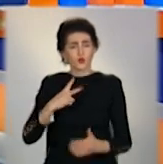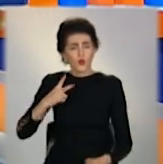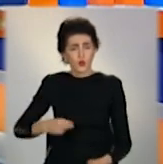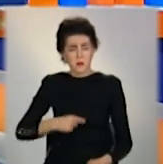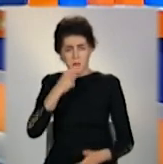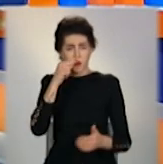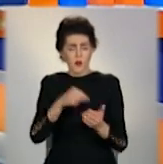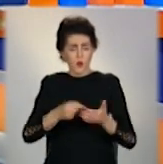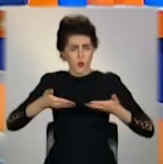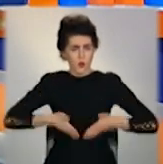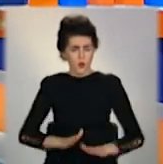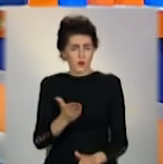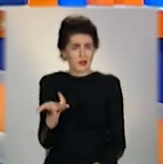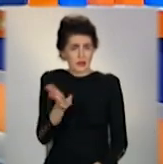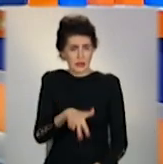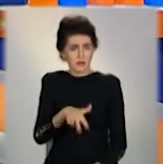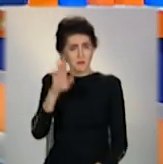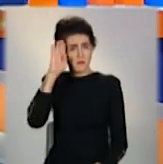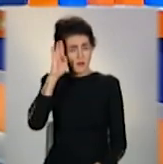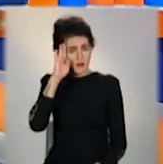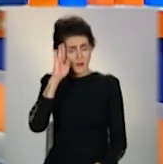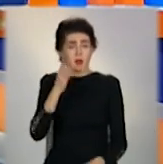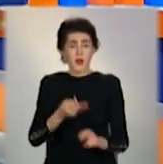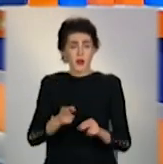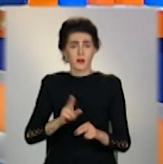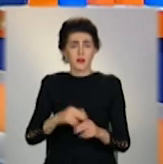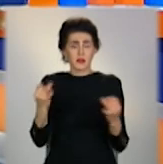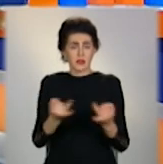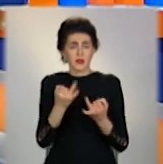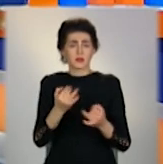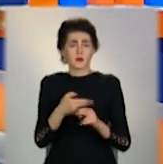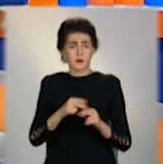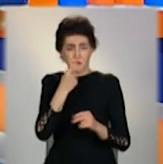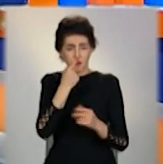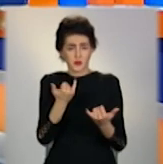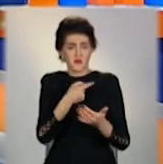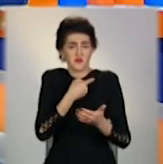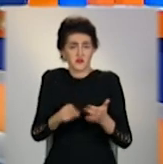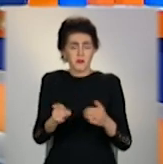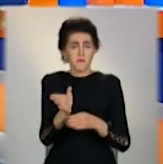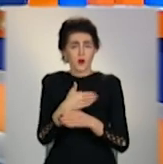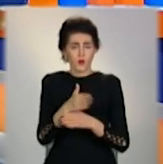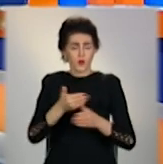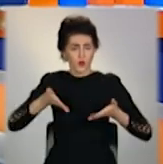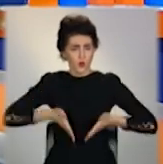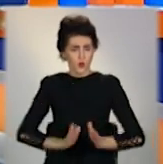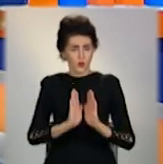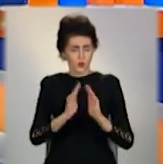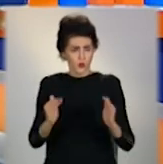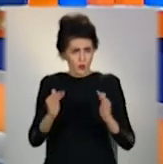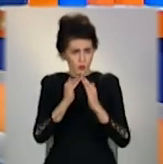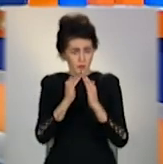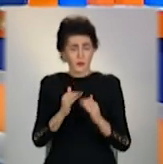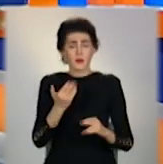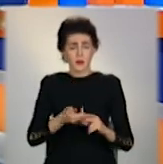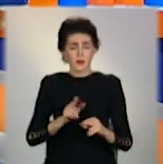народили трійню хлопчиків. Породіллю із немовлятами тільки ново виписали із Маріупальського пологового будинку,